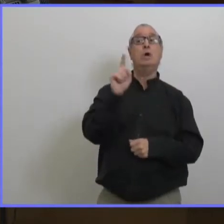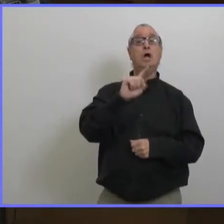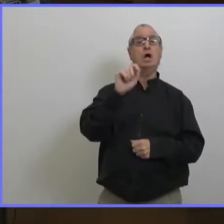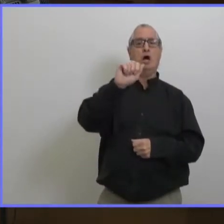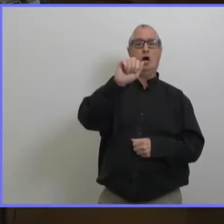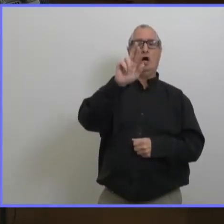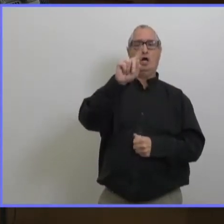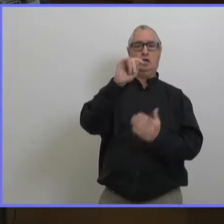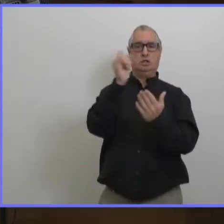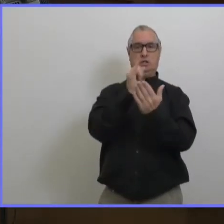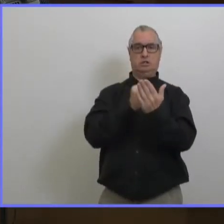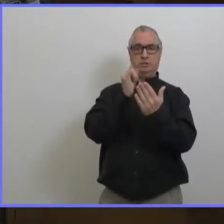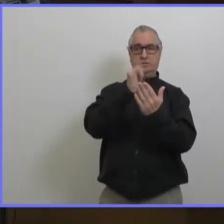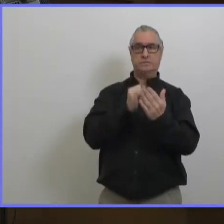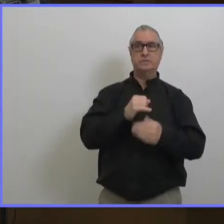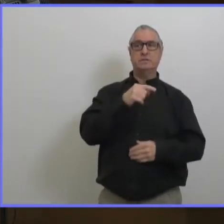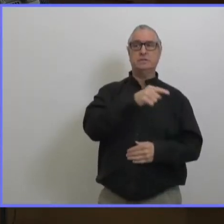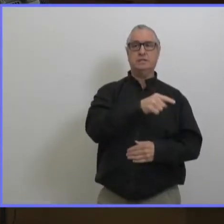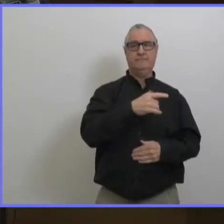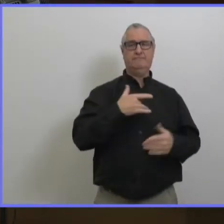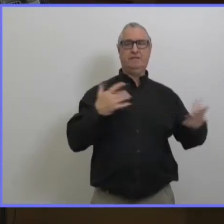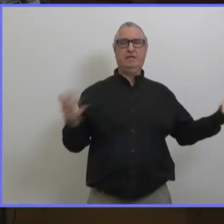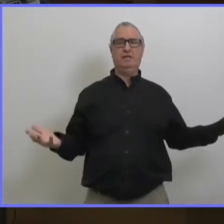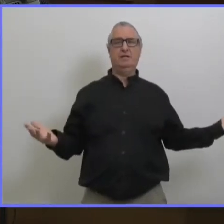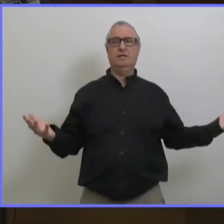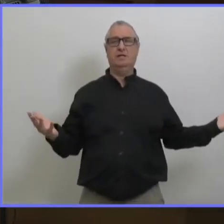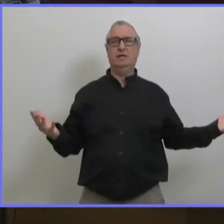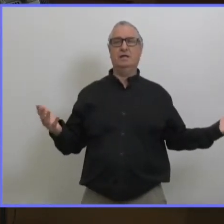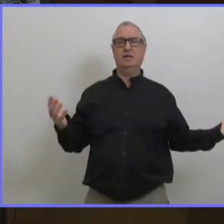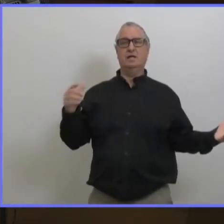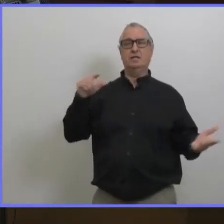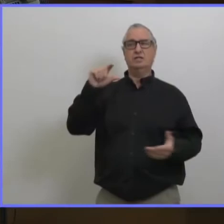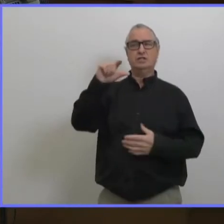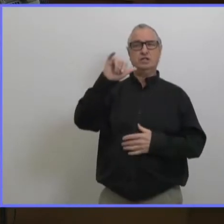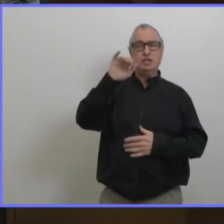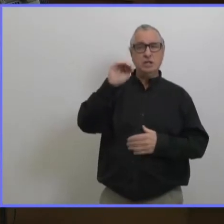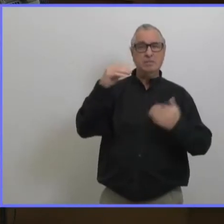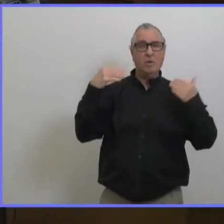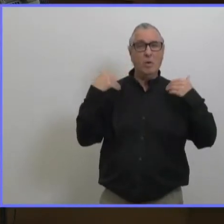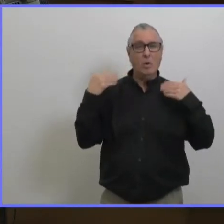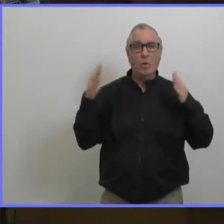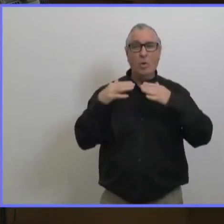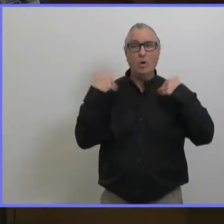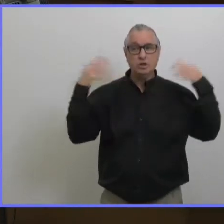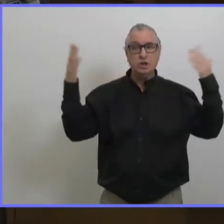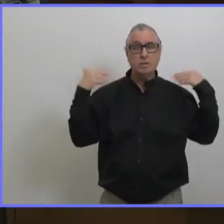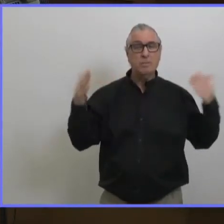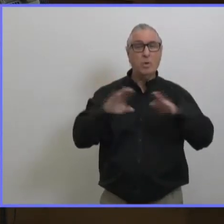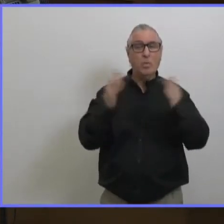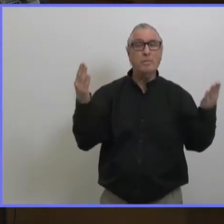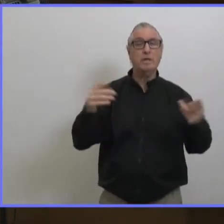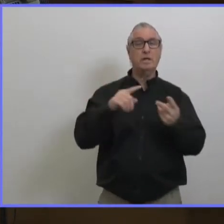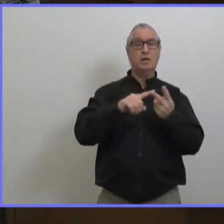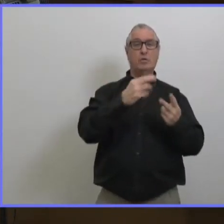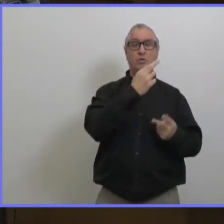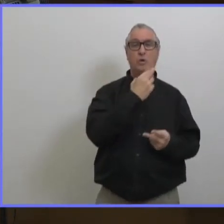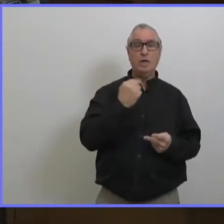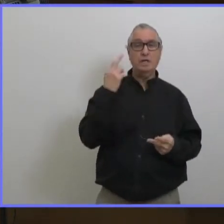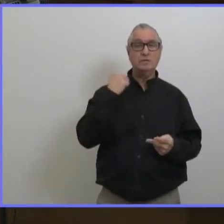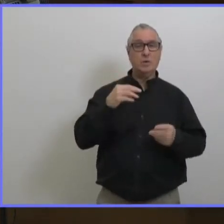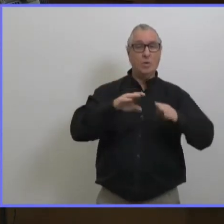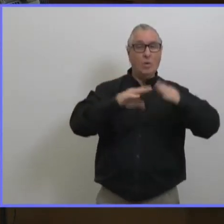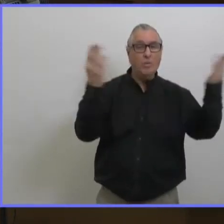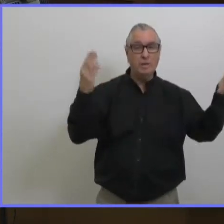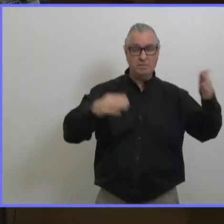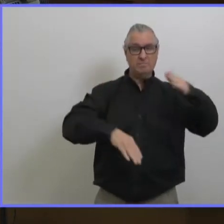région et il se demande pourquoi les endroits comme les restaurants et les gyms peuvent réouvrir avec une capacité